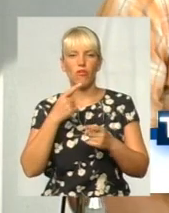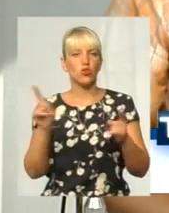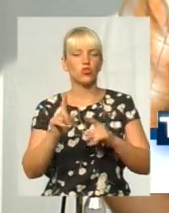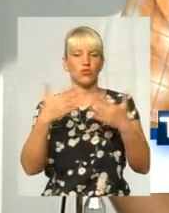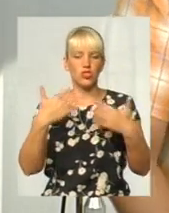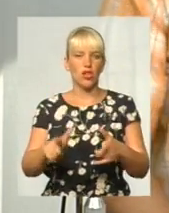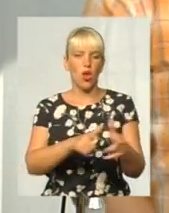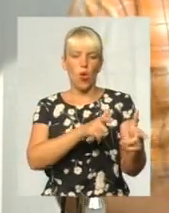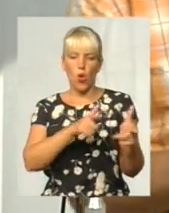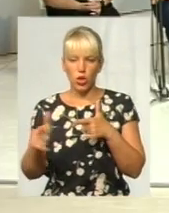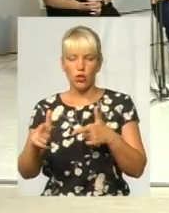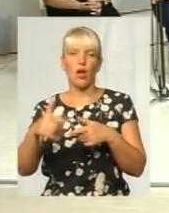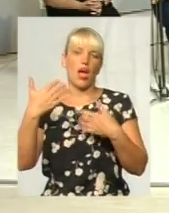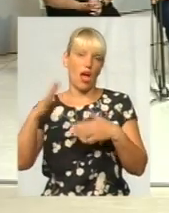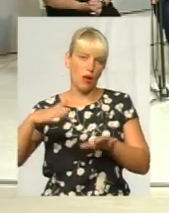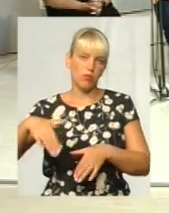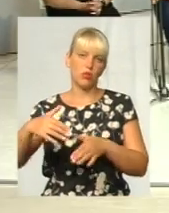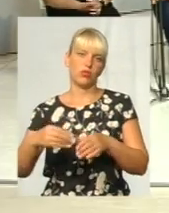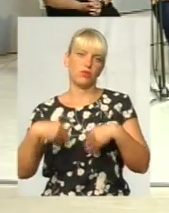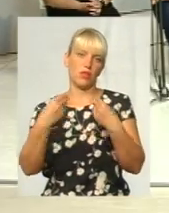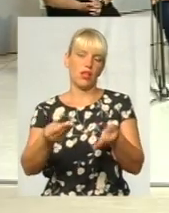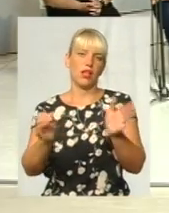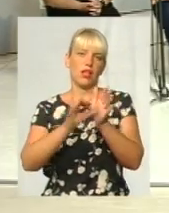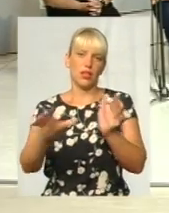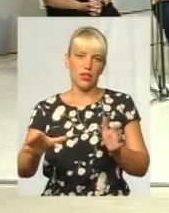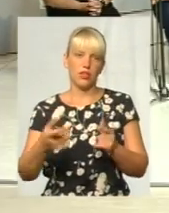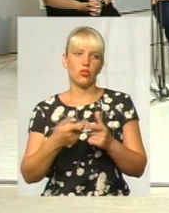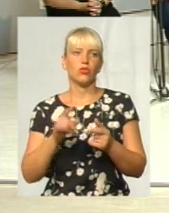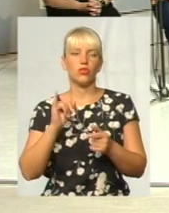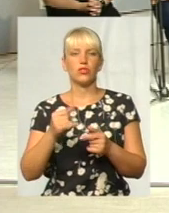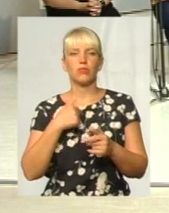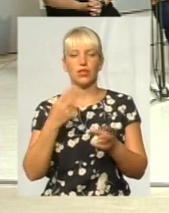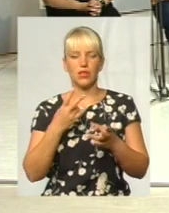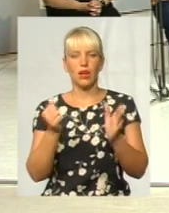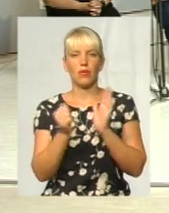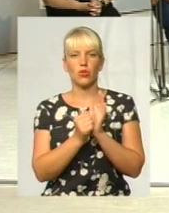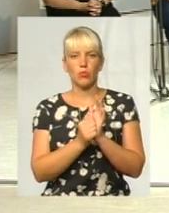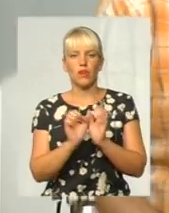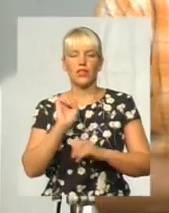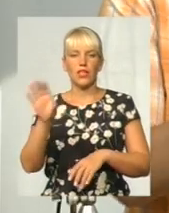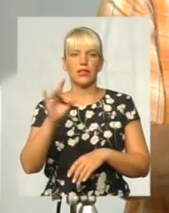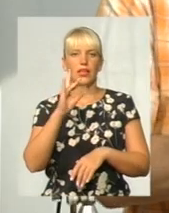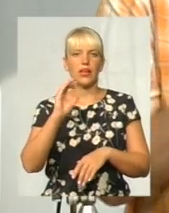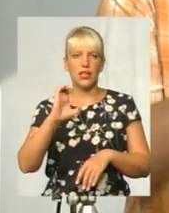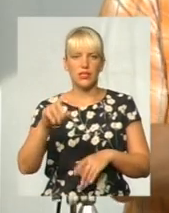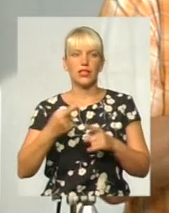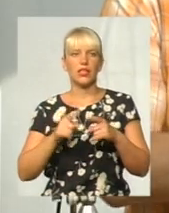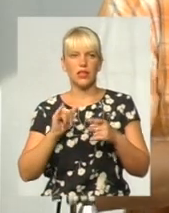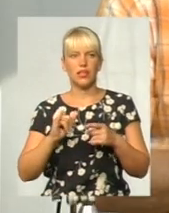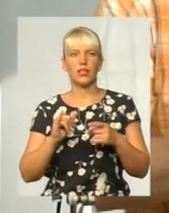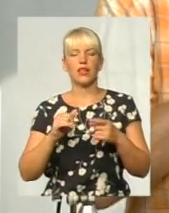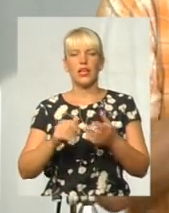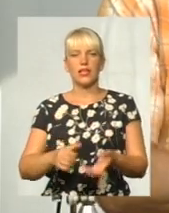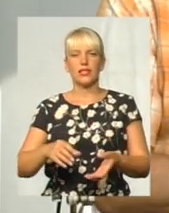підключення всіх мереж? Вже після того, іде електроенергія, пускається так само. Мій декларацію треба віддати в РЕС, щоб тоді з пакетом